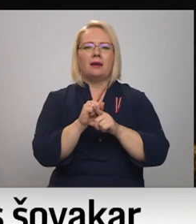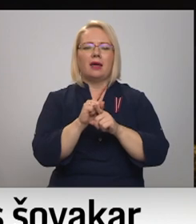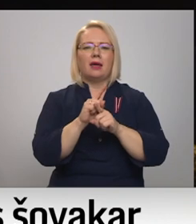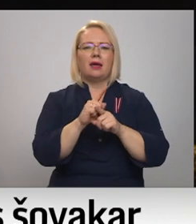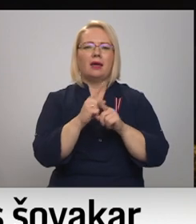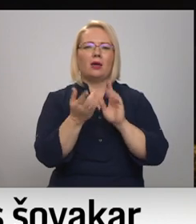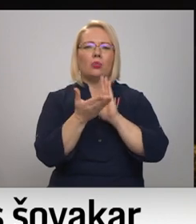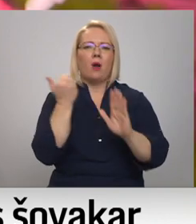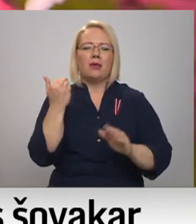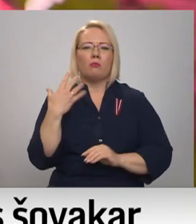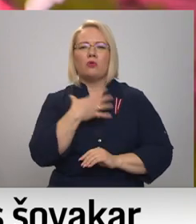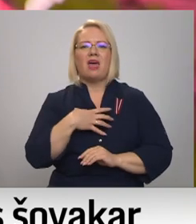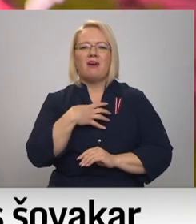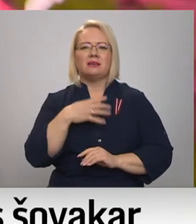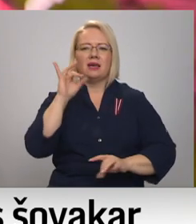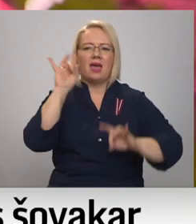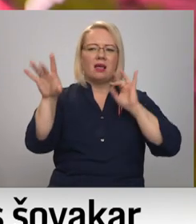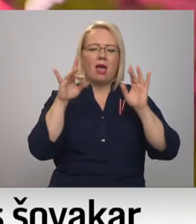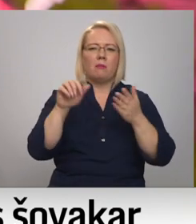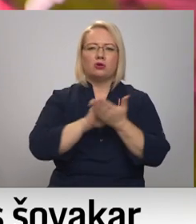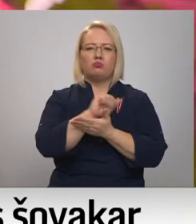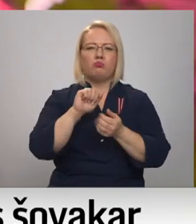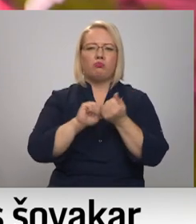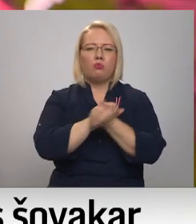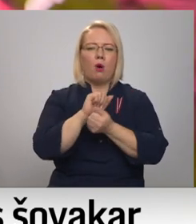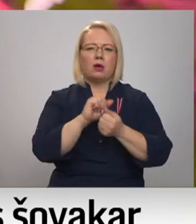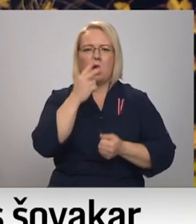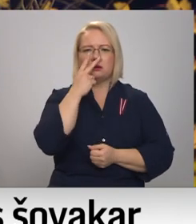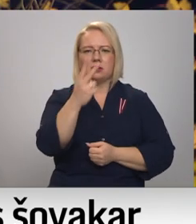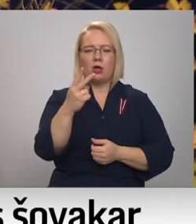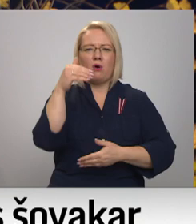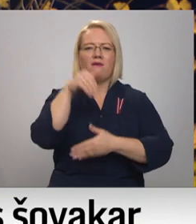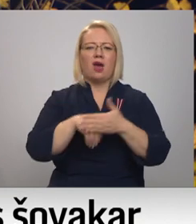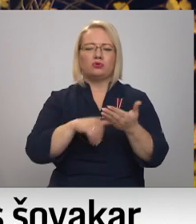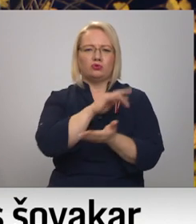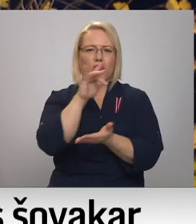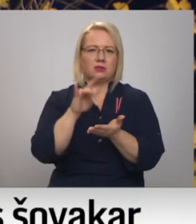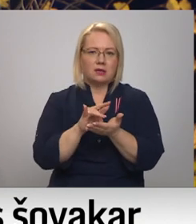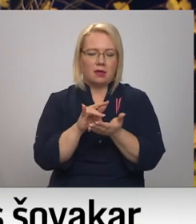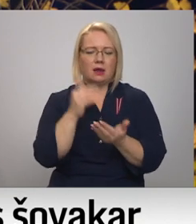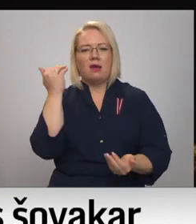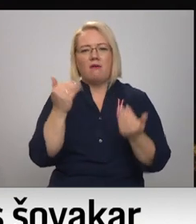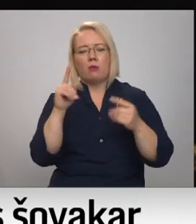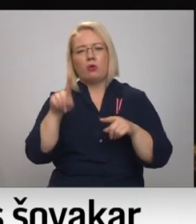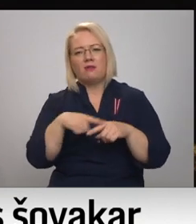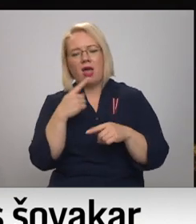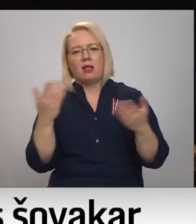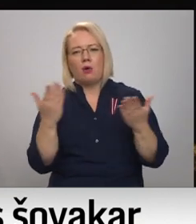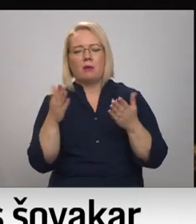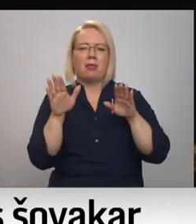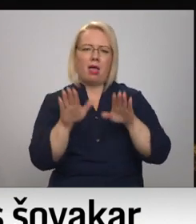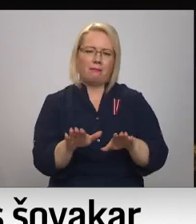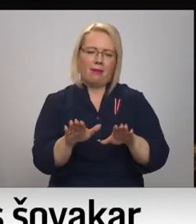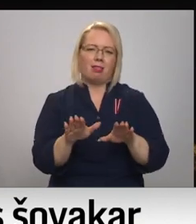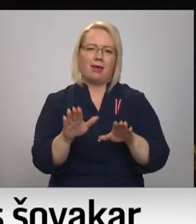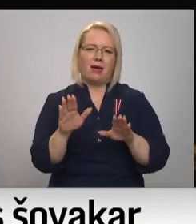nevajadzīgās reklāmas, kas bojā šo skatu, šo vēsturisko centru. Jā, nu, varbūt vēl kādi, bet tas, lai paliek